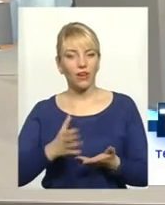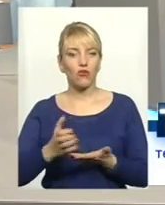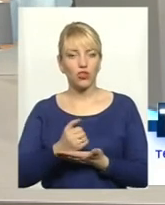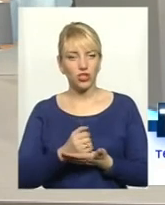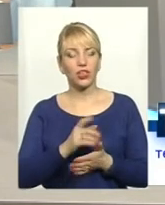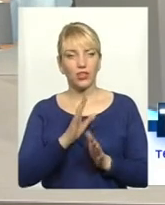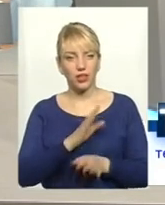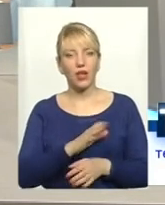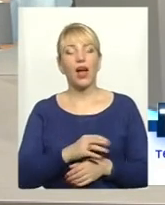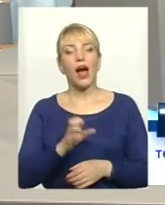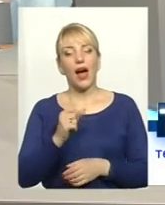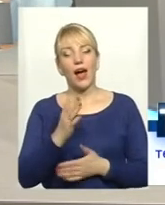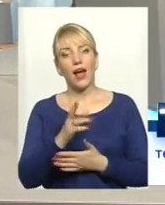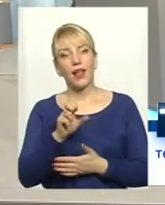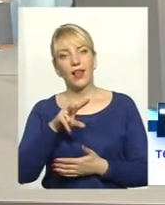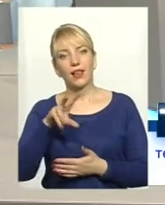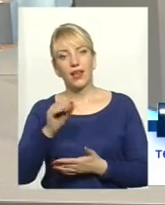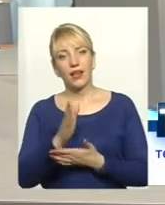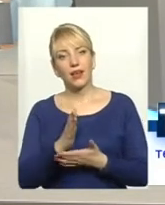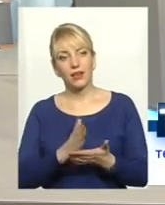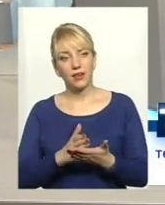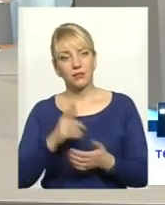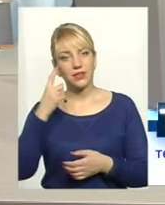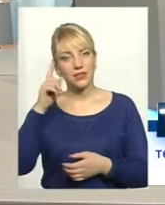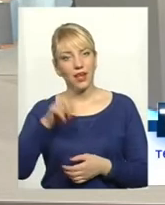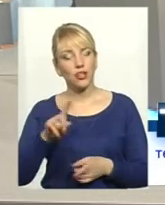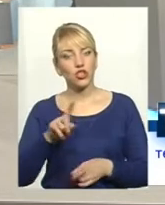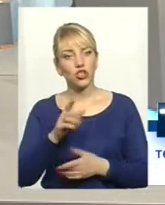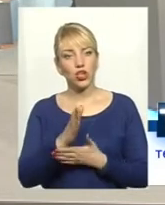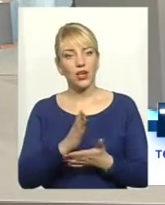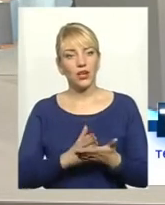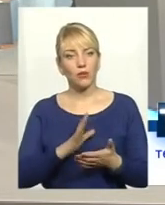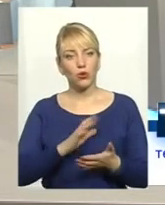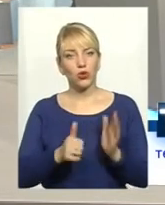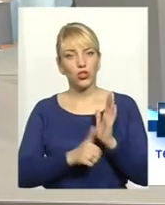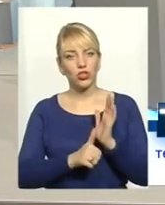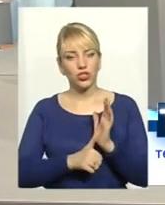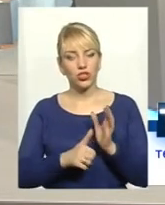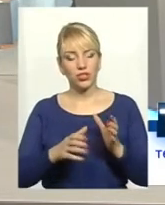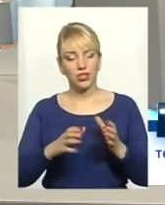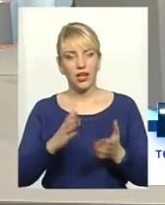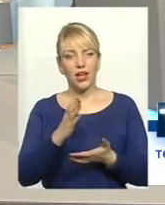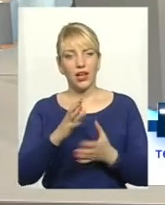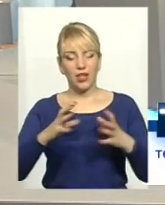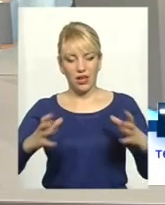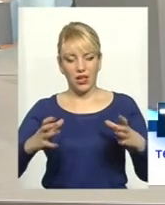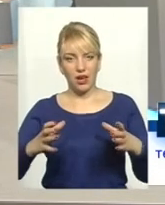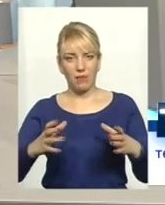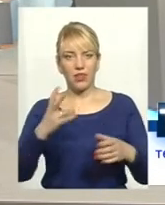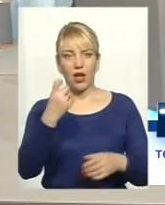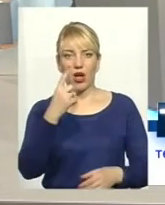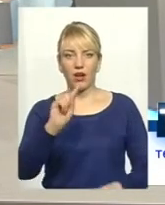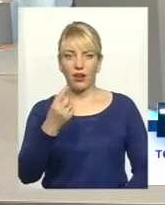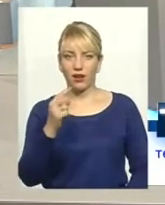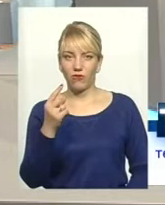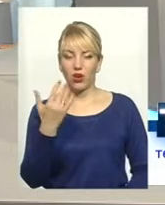були. Але хліб, я вибачаюся, пані знає, що було 6 буханців хліба на 1 рубля. А якщо